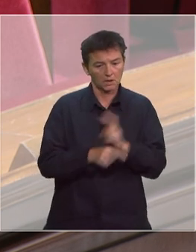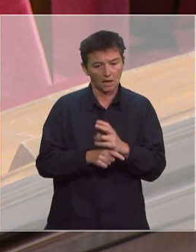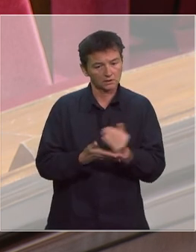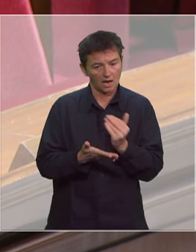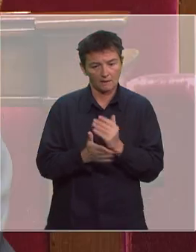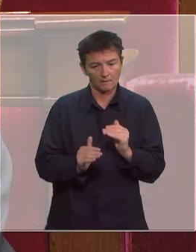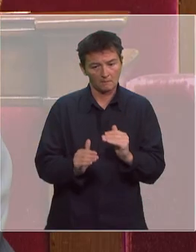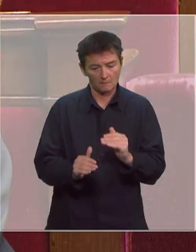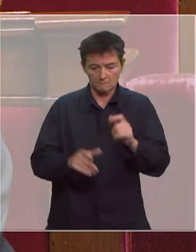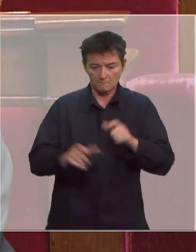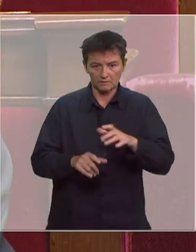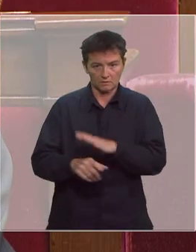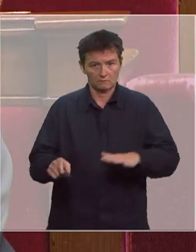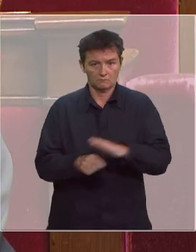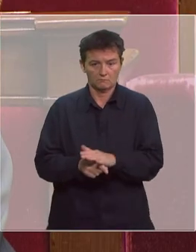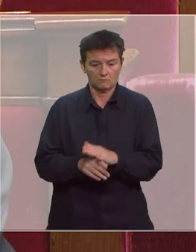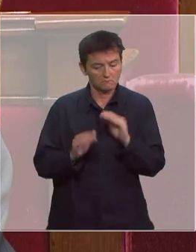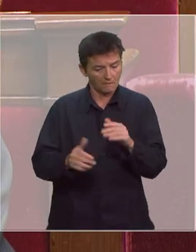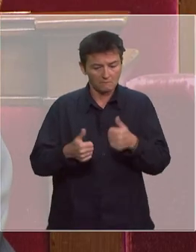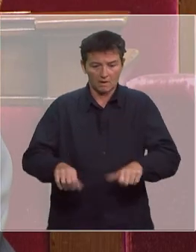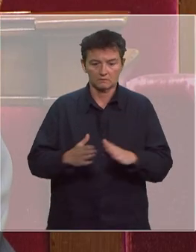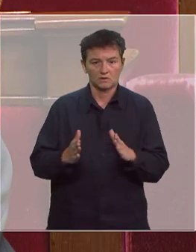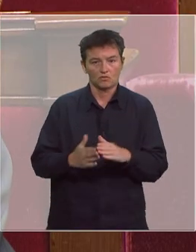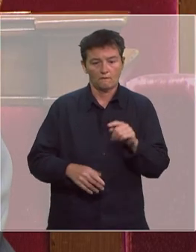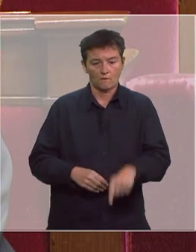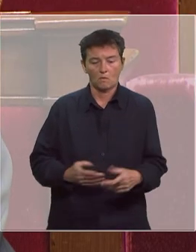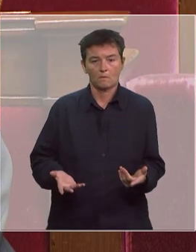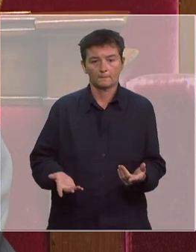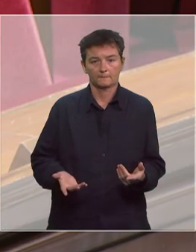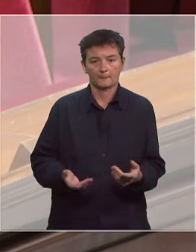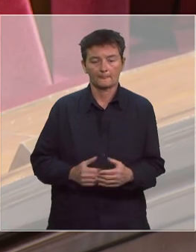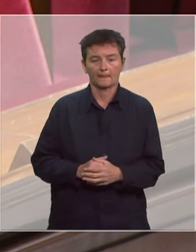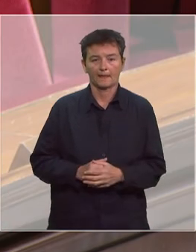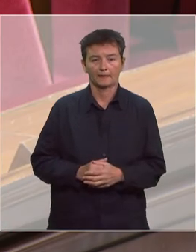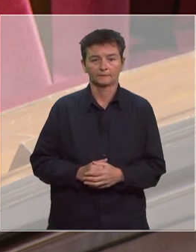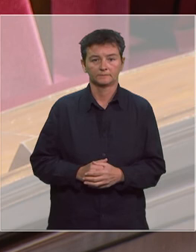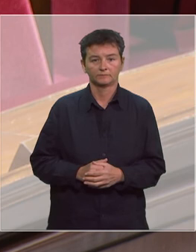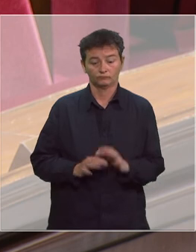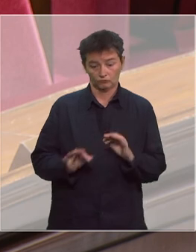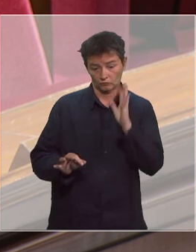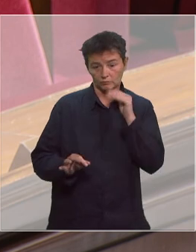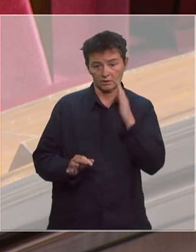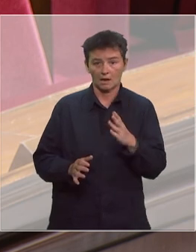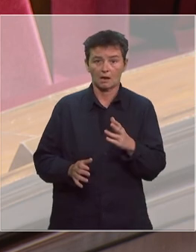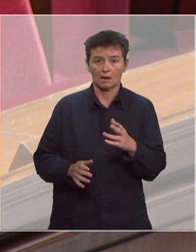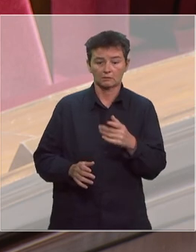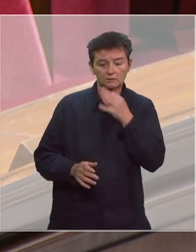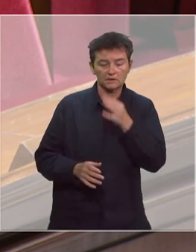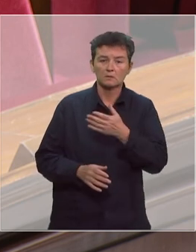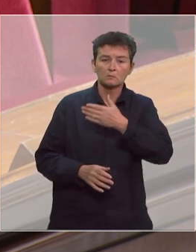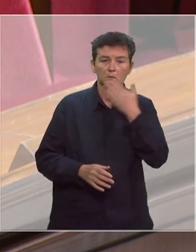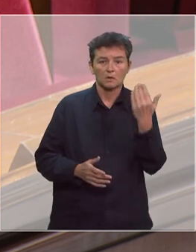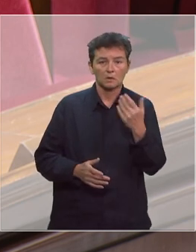revenu de toutes elles et ceux qui sont concernés par des mesures de maintien à domicile dans le cadre du confinement. C'est la raison pour laquelle nous privilégions le placement